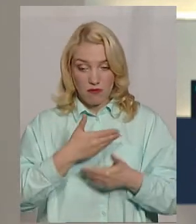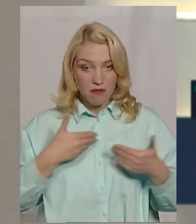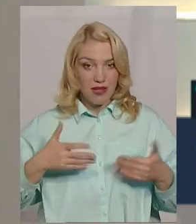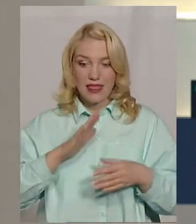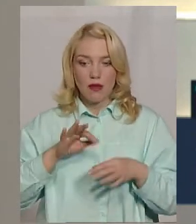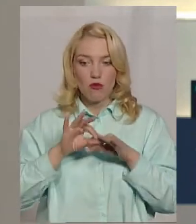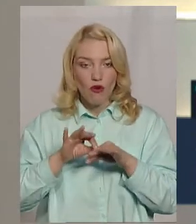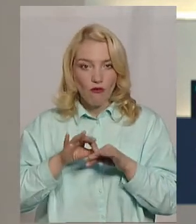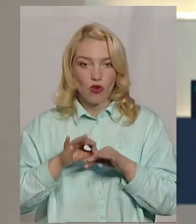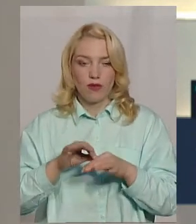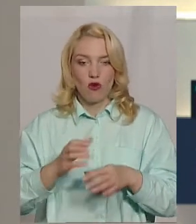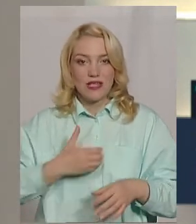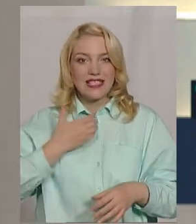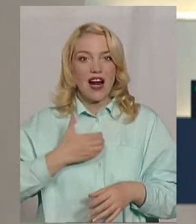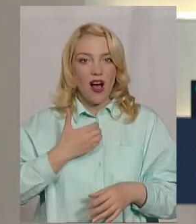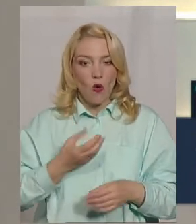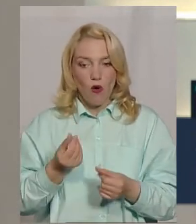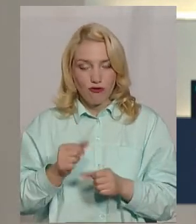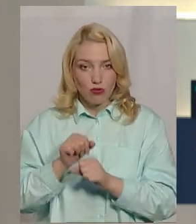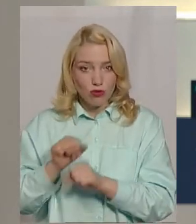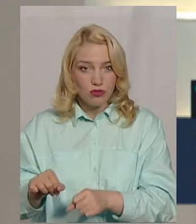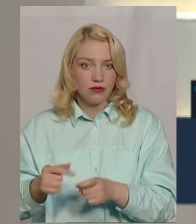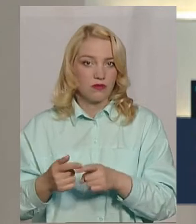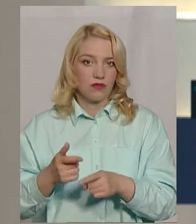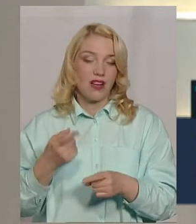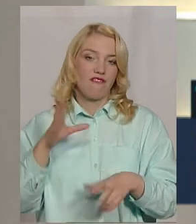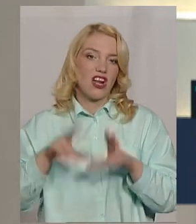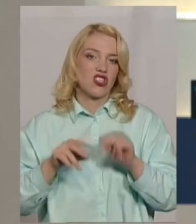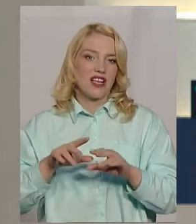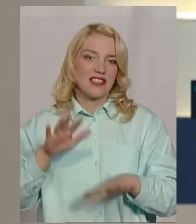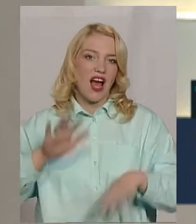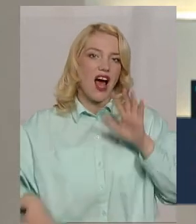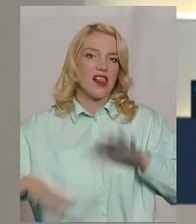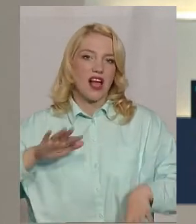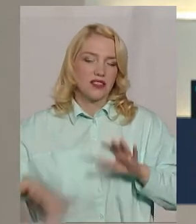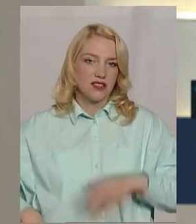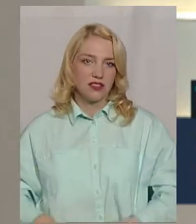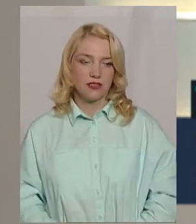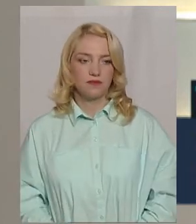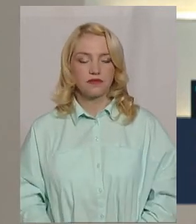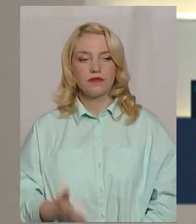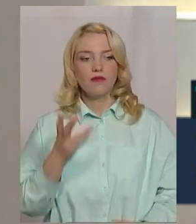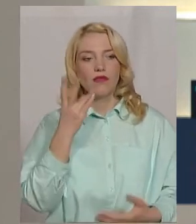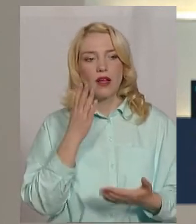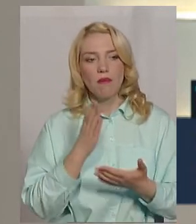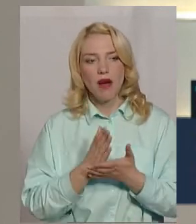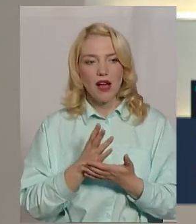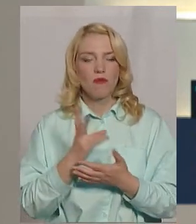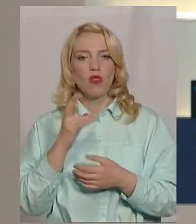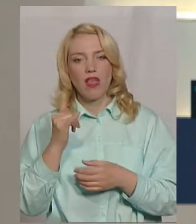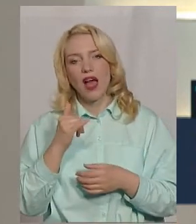халатністю. Навіть так. Ну, і маємо вже на телефонному зв'язку завідувачку сектору